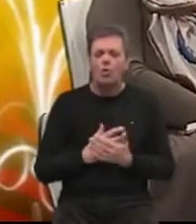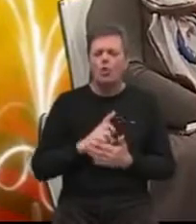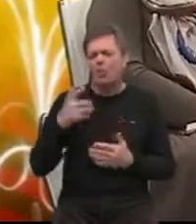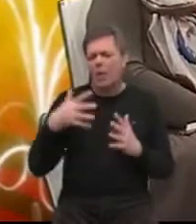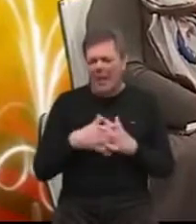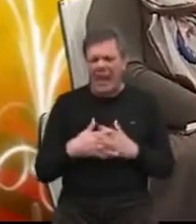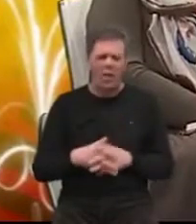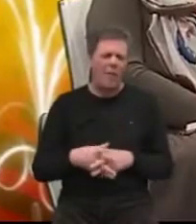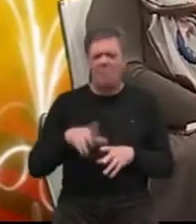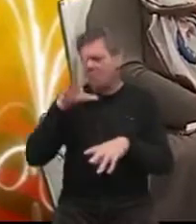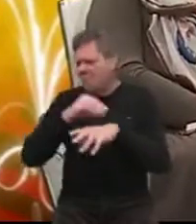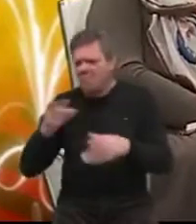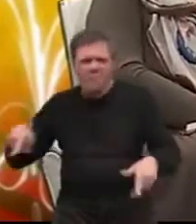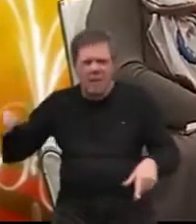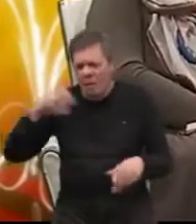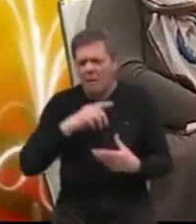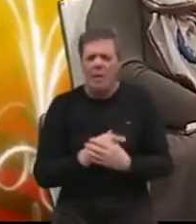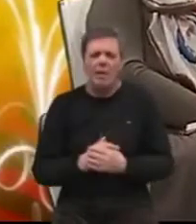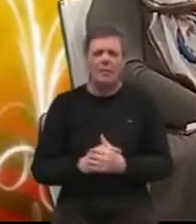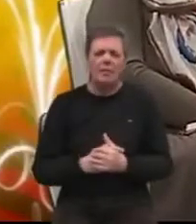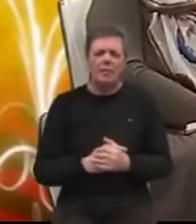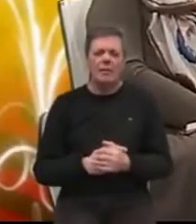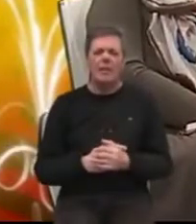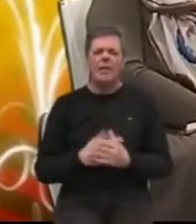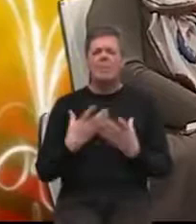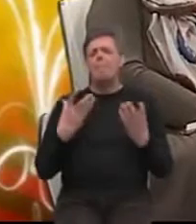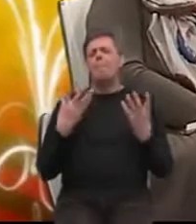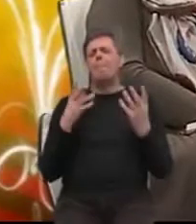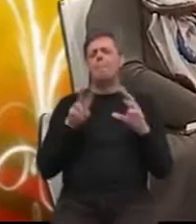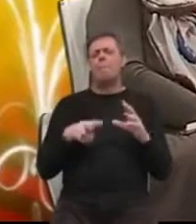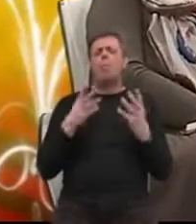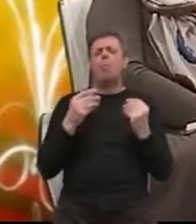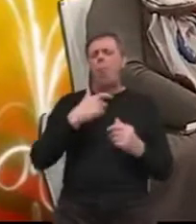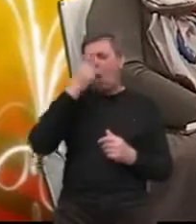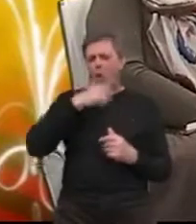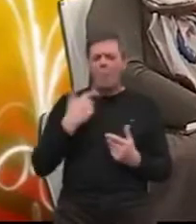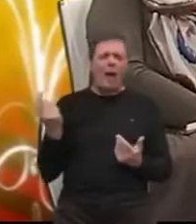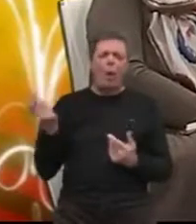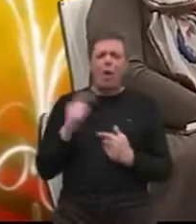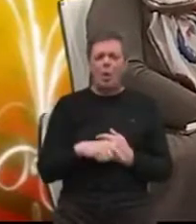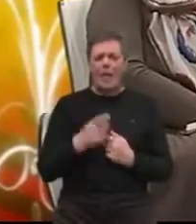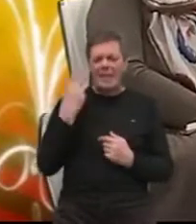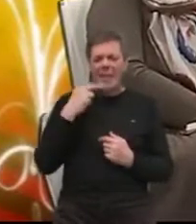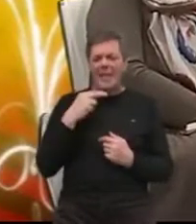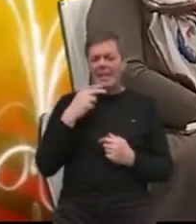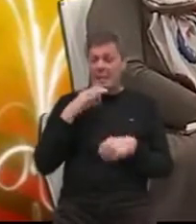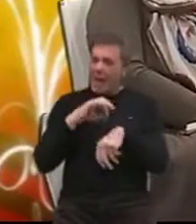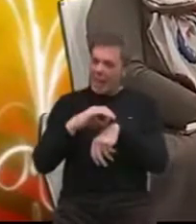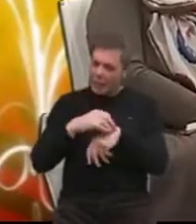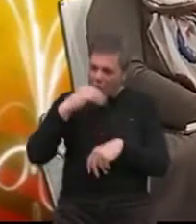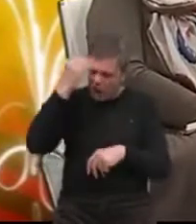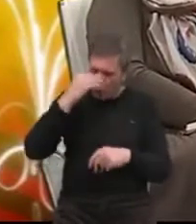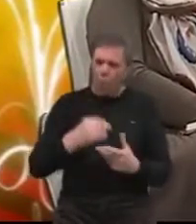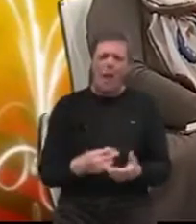gradova, iz drugih naselja. Ja imam jako puno osoba koje dolaze iz lješničke struke,